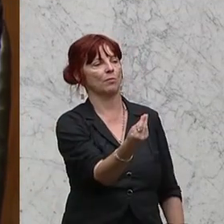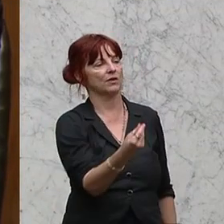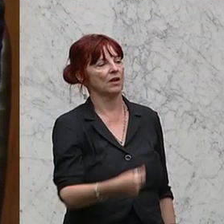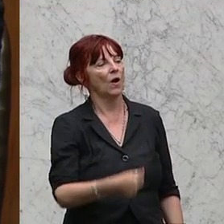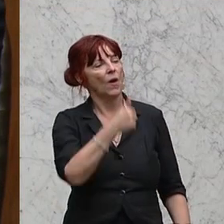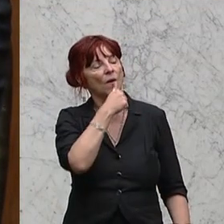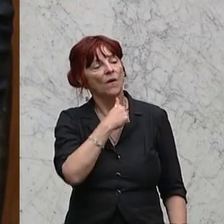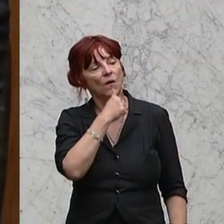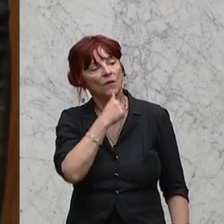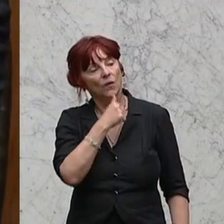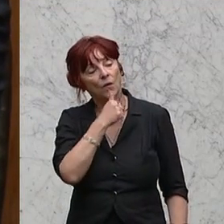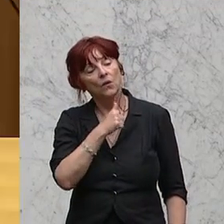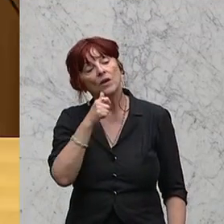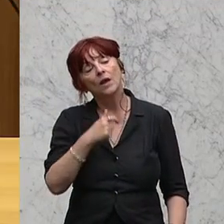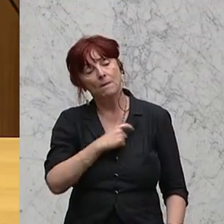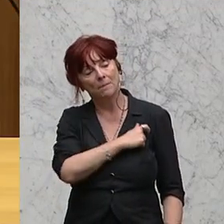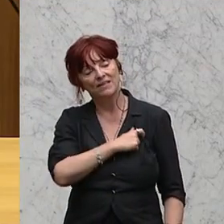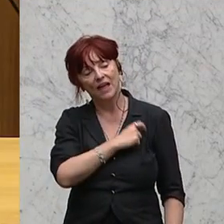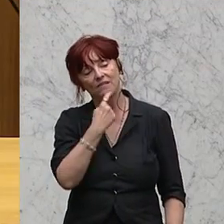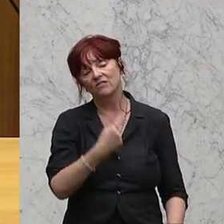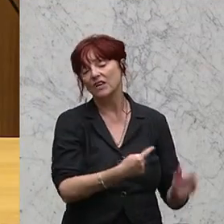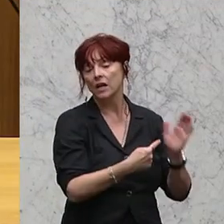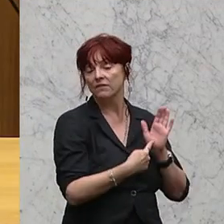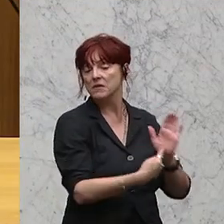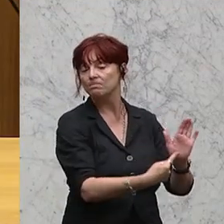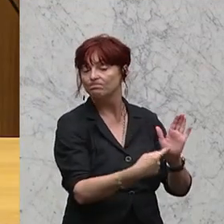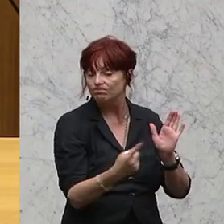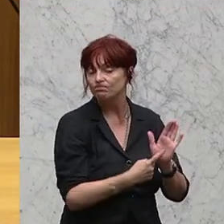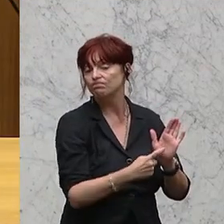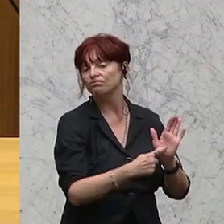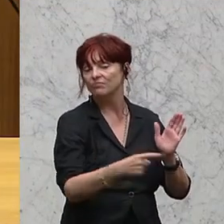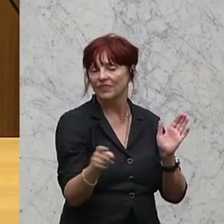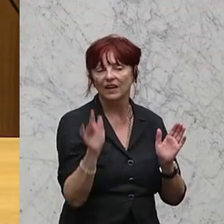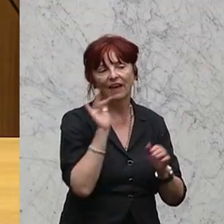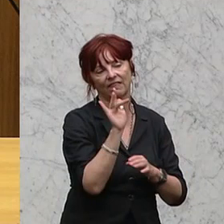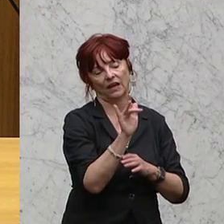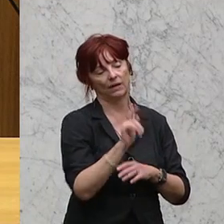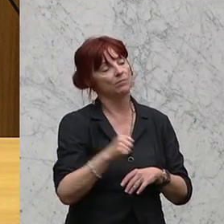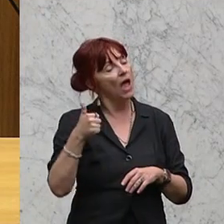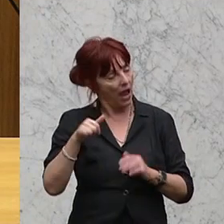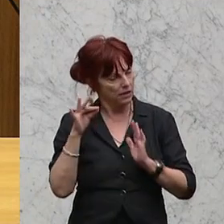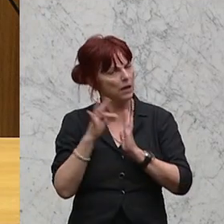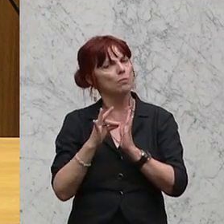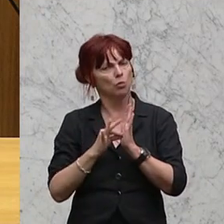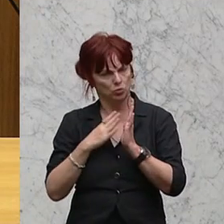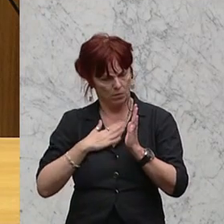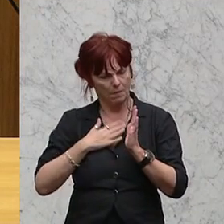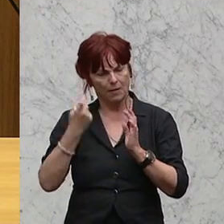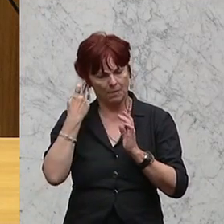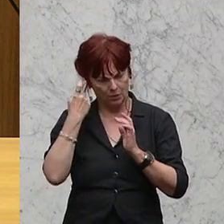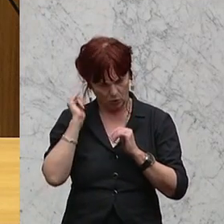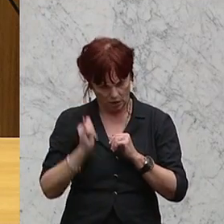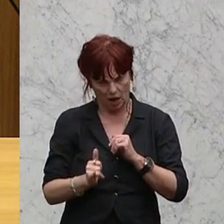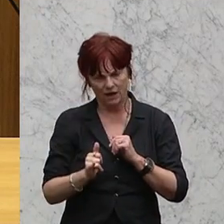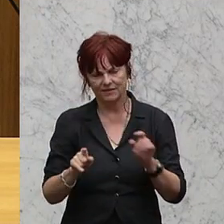die Grünen irgendwie vorzuführen. Wie auch immer, in manchen Punkten gebe ich dir durchaus recht, das gegenwärtige